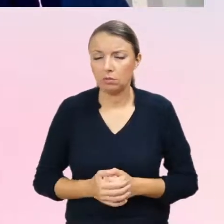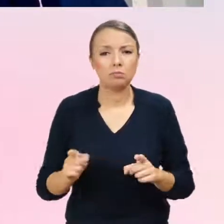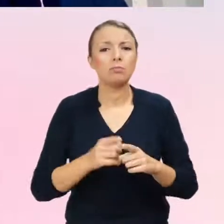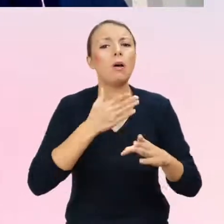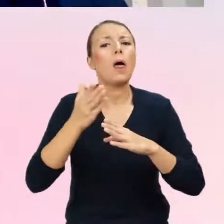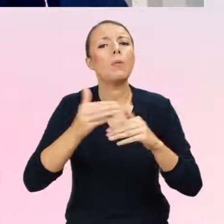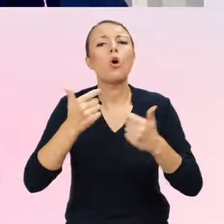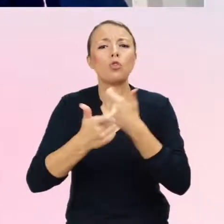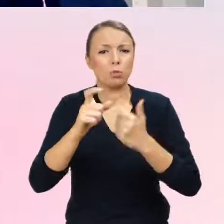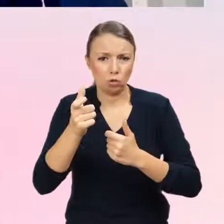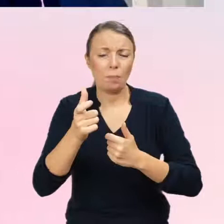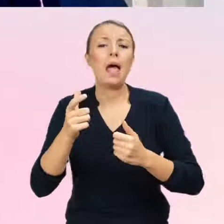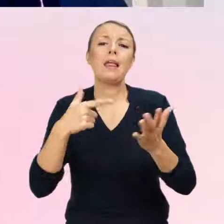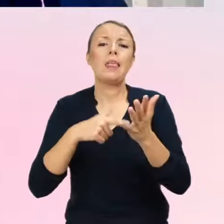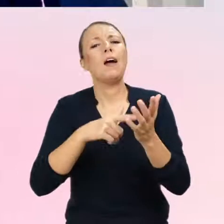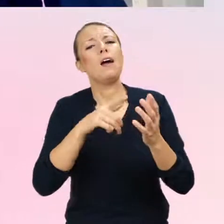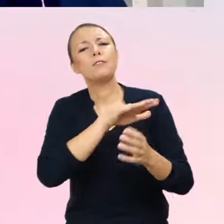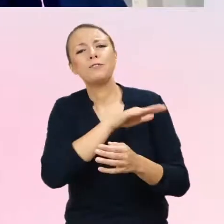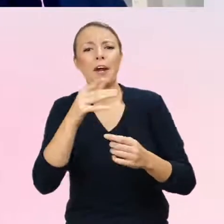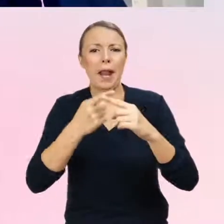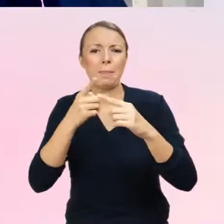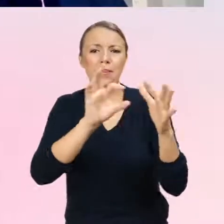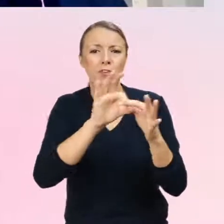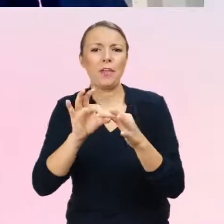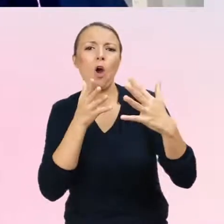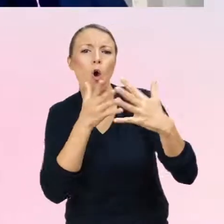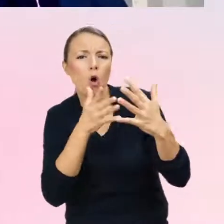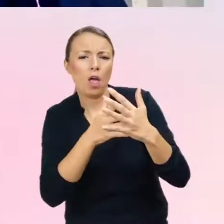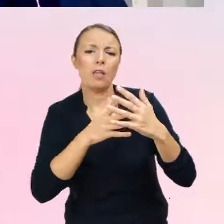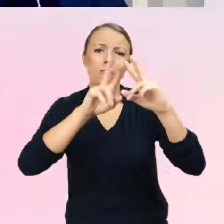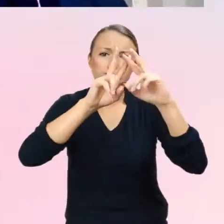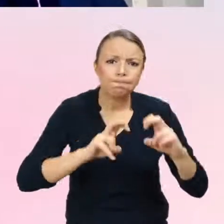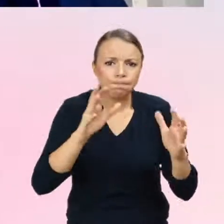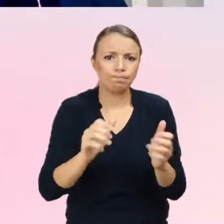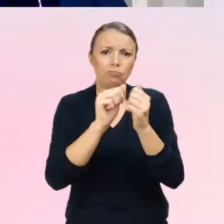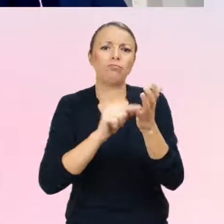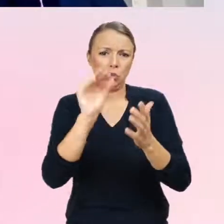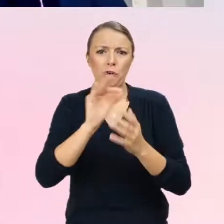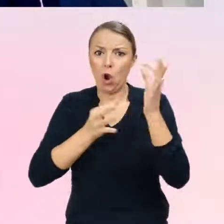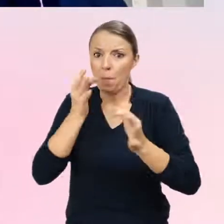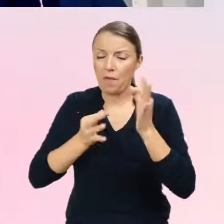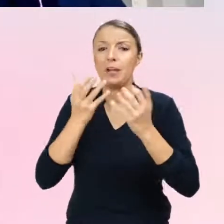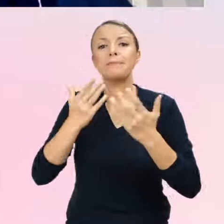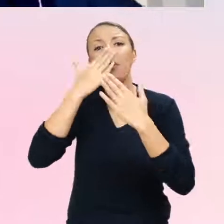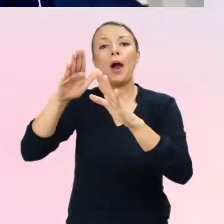diagnozą będę mówić, ale pokażę Państwu, że na świecie